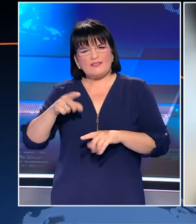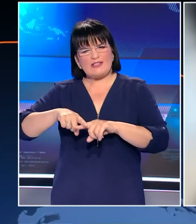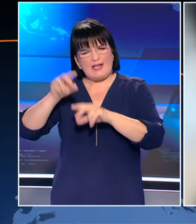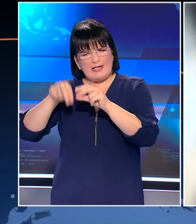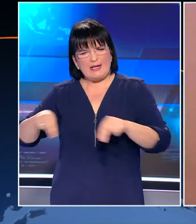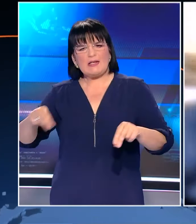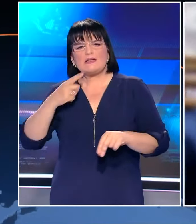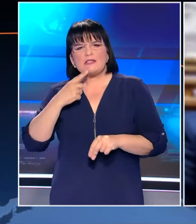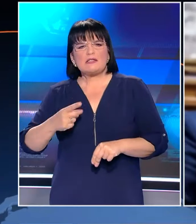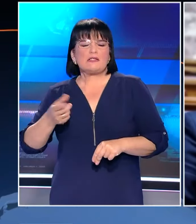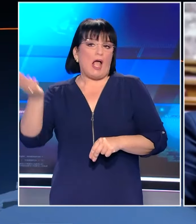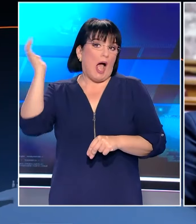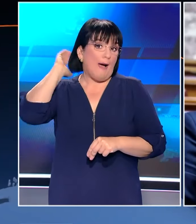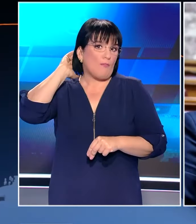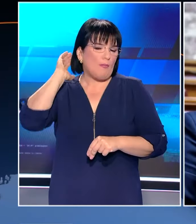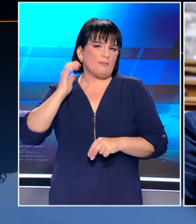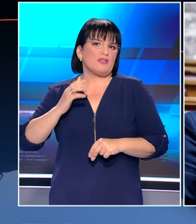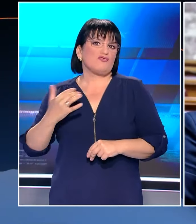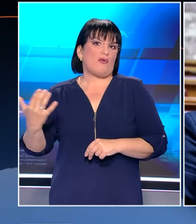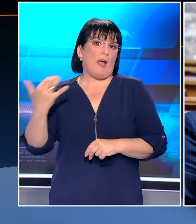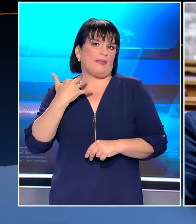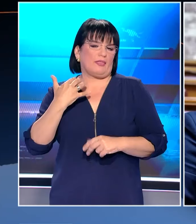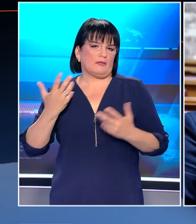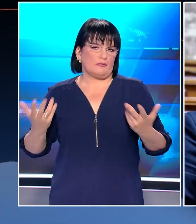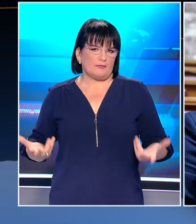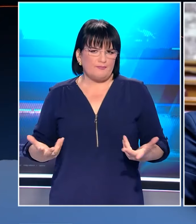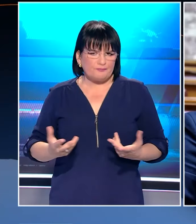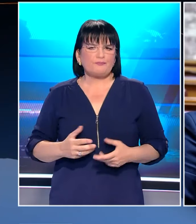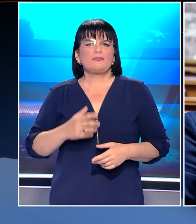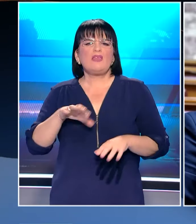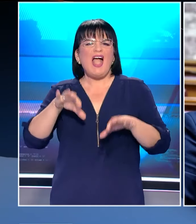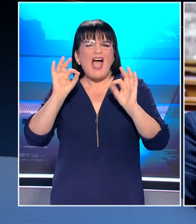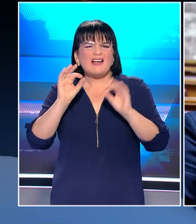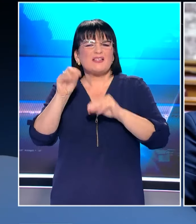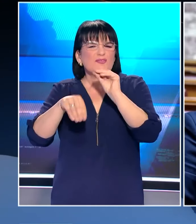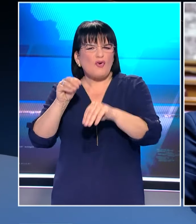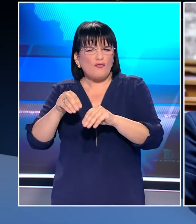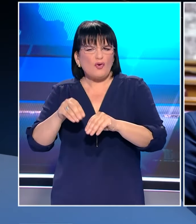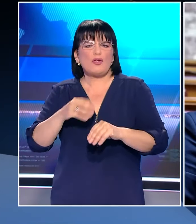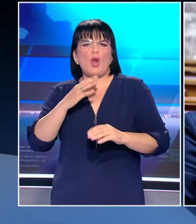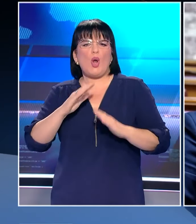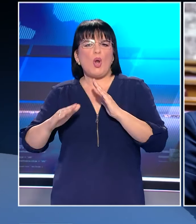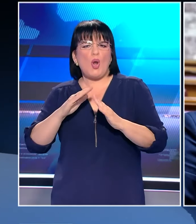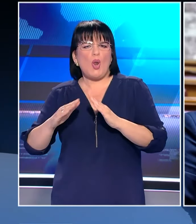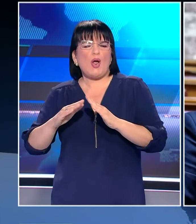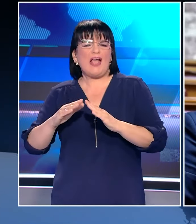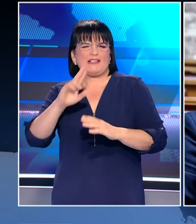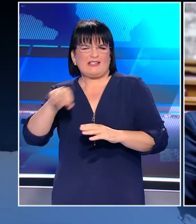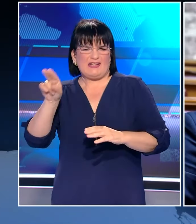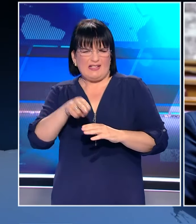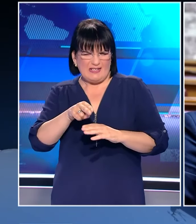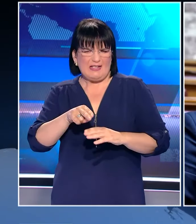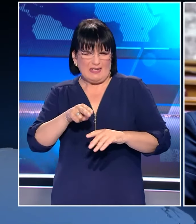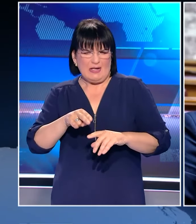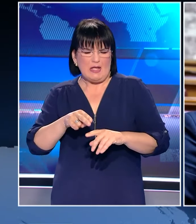Βασίλης Γραμμένος. Πριν από την έναρξη της ψηφοφορίας για τις άρσες ασυλίας και κατά τη διάρκεια της τοποθέτησης του κοινοβουλευτικού εκπροσώπου της